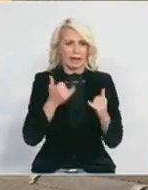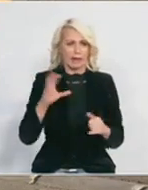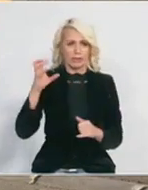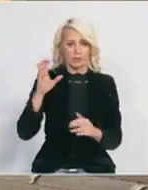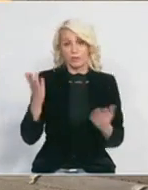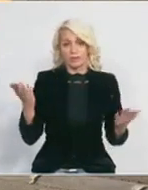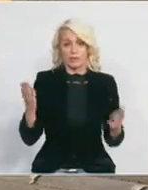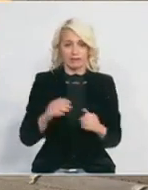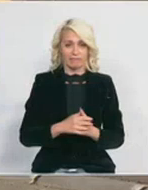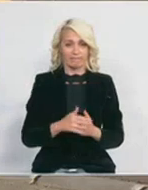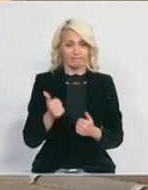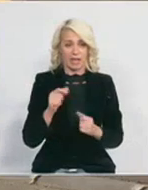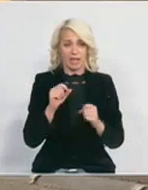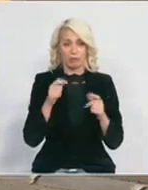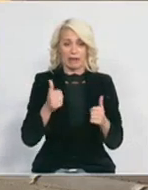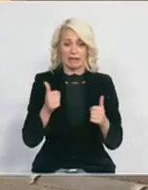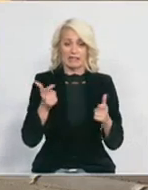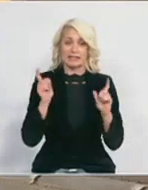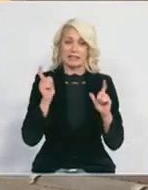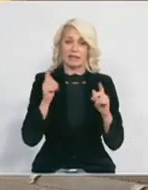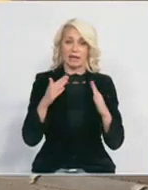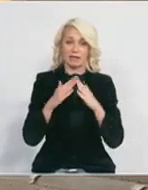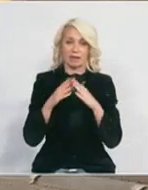čudno. Mi se nalazimo ovde ispred gradske kuće.